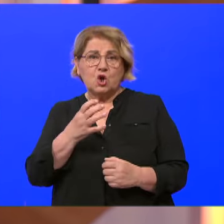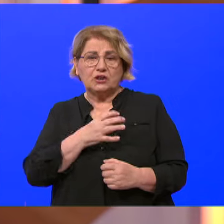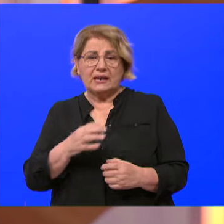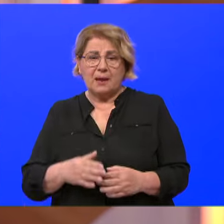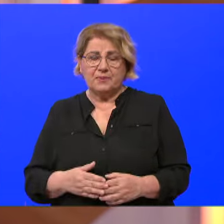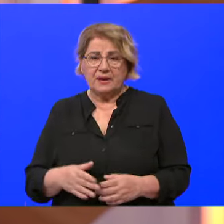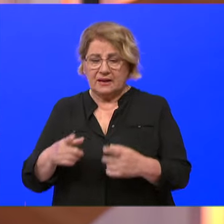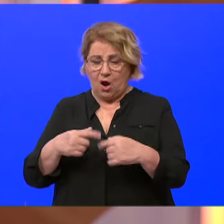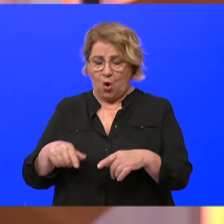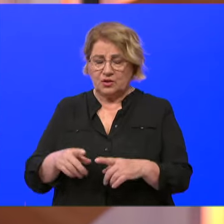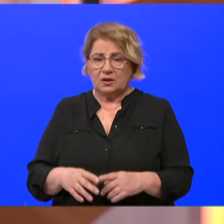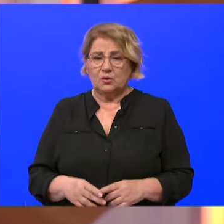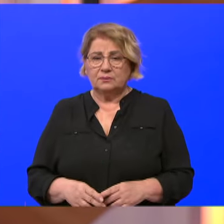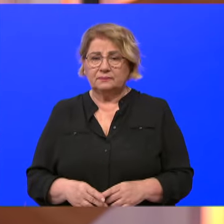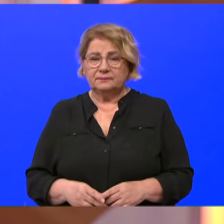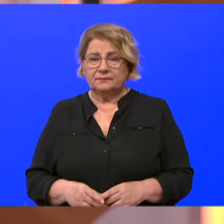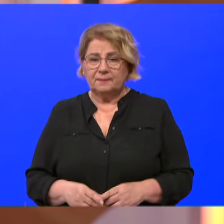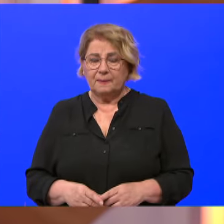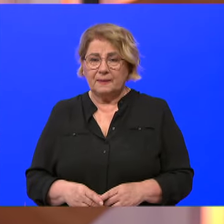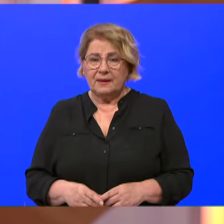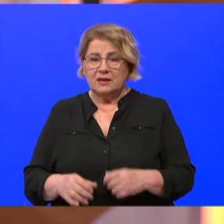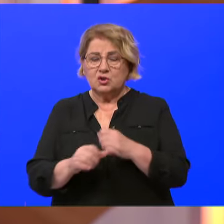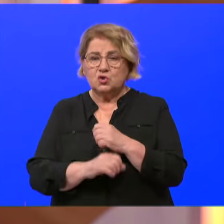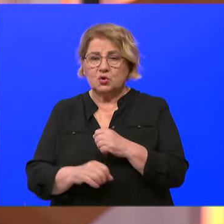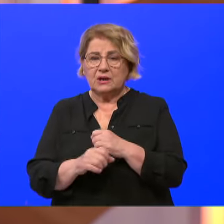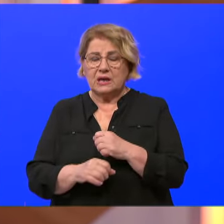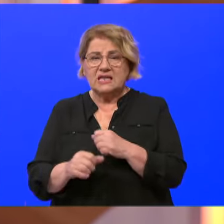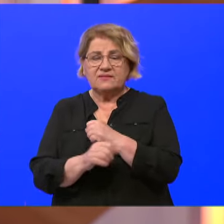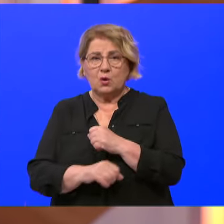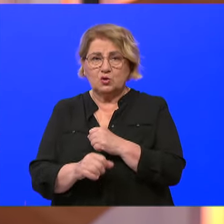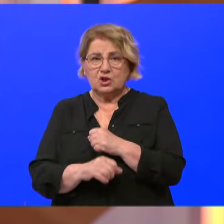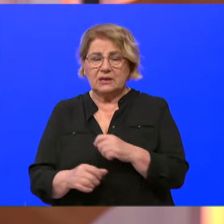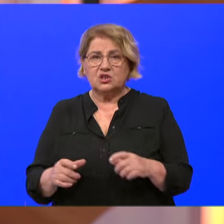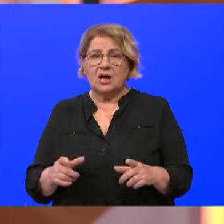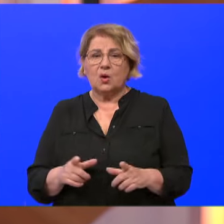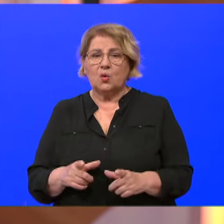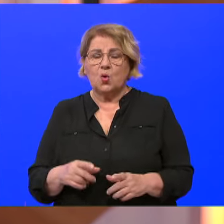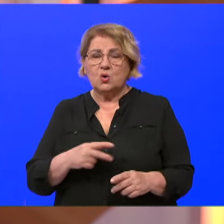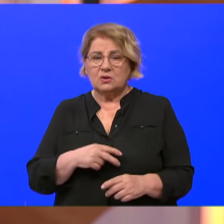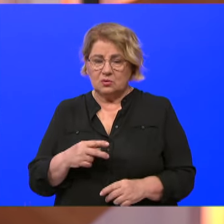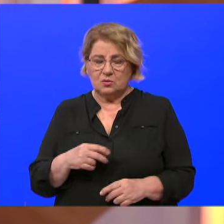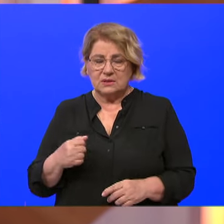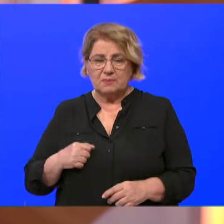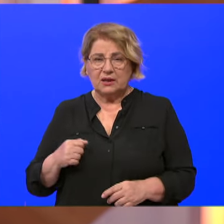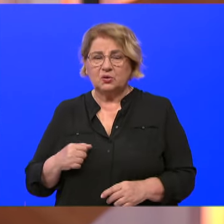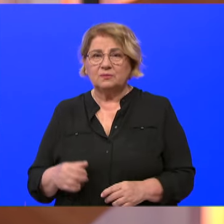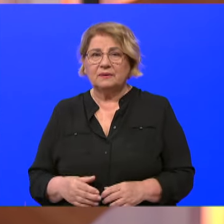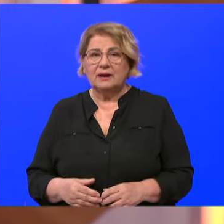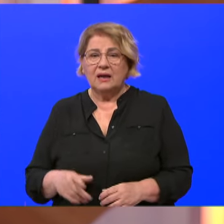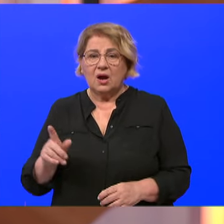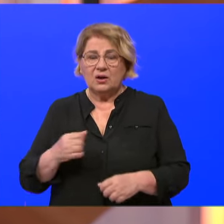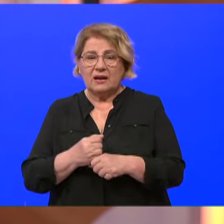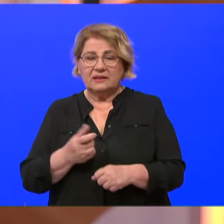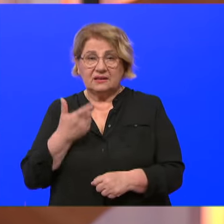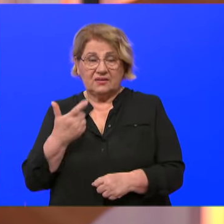zdravstvene studije sveučilišta u Zagre, u Splitu. Ja se